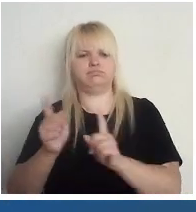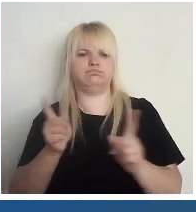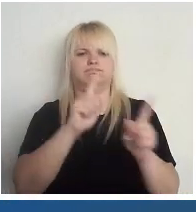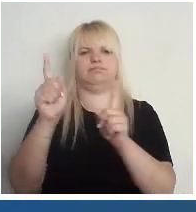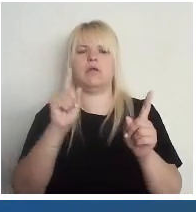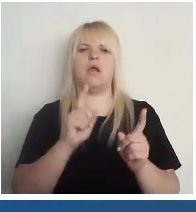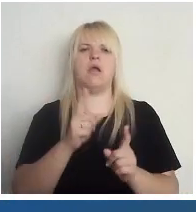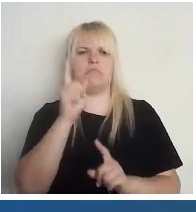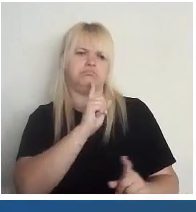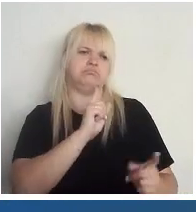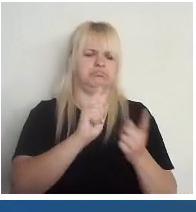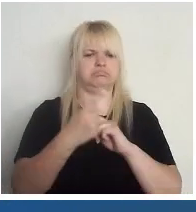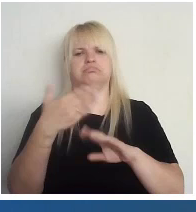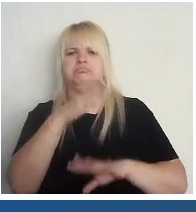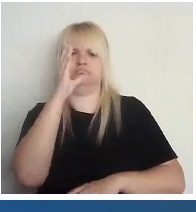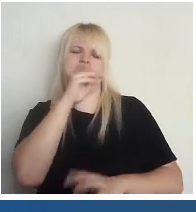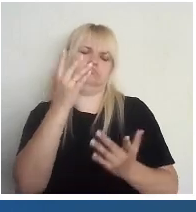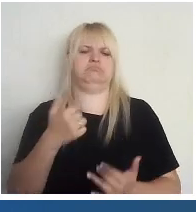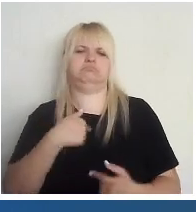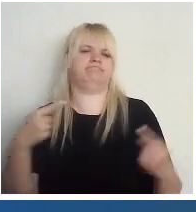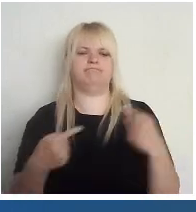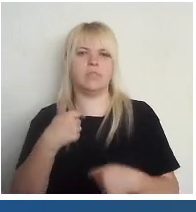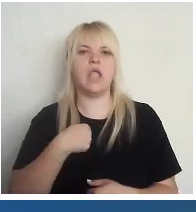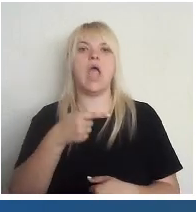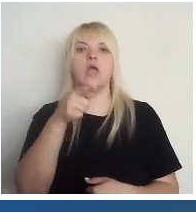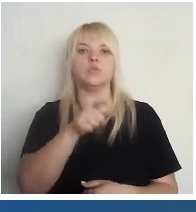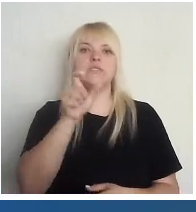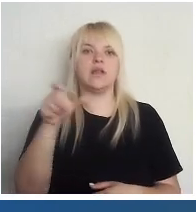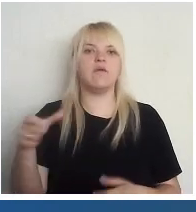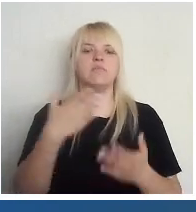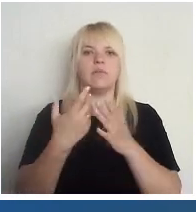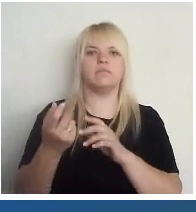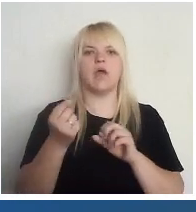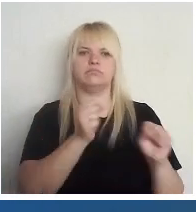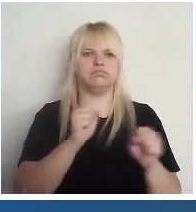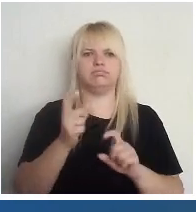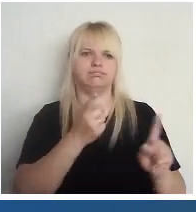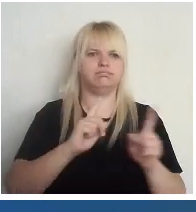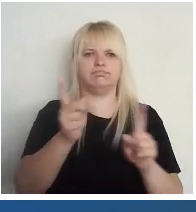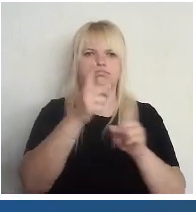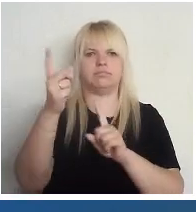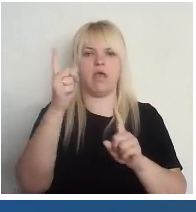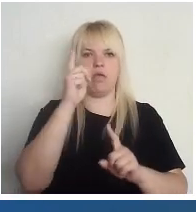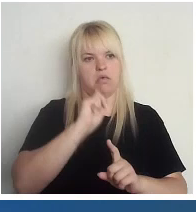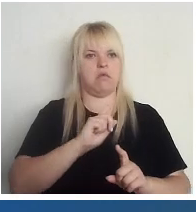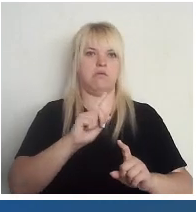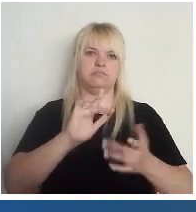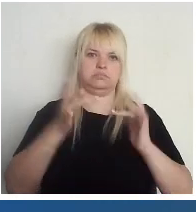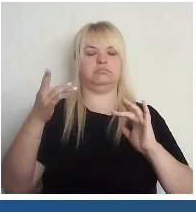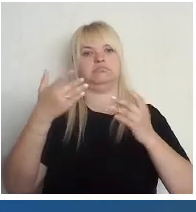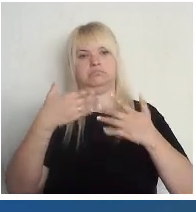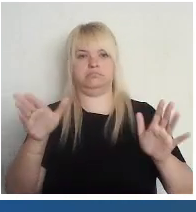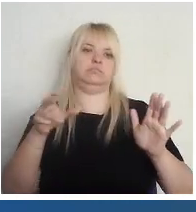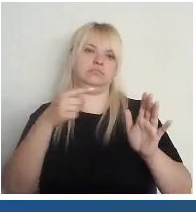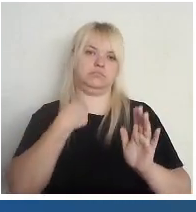risinājumi, kas ir draudzīgāki cilvēkiem kustībā. Šādā ziņā es atbalstu to, kā iespēju